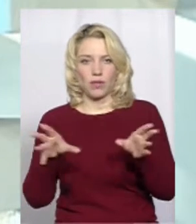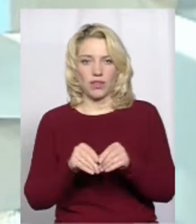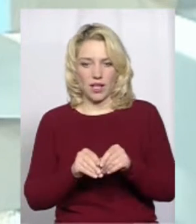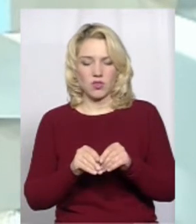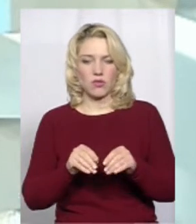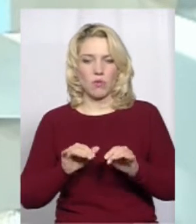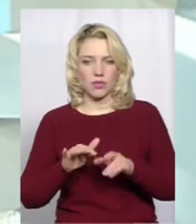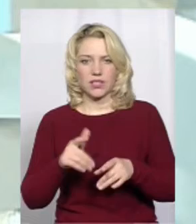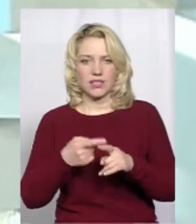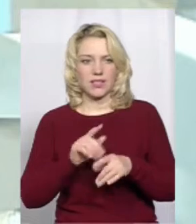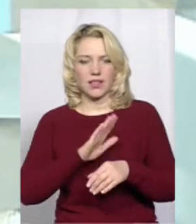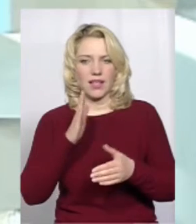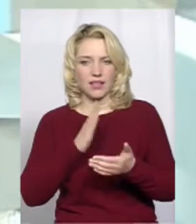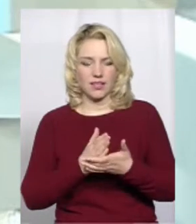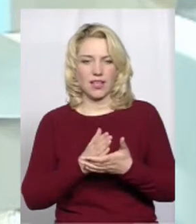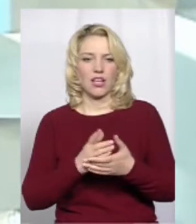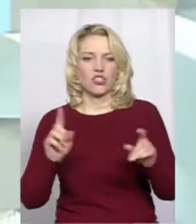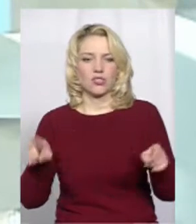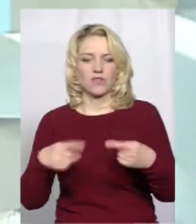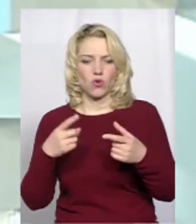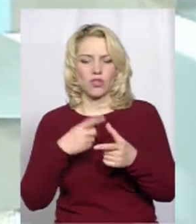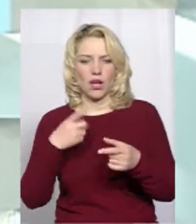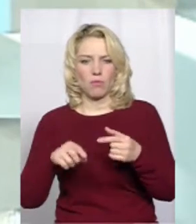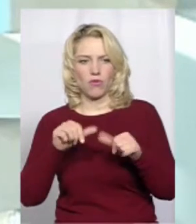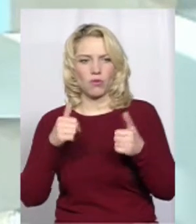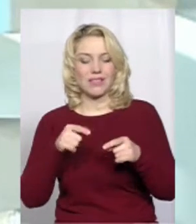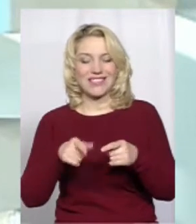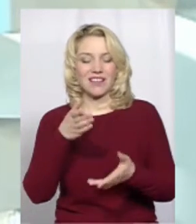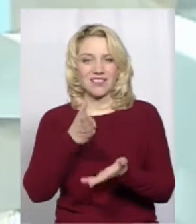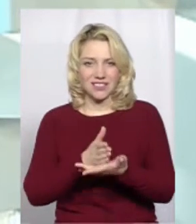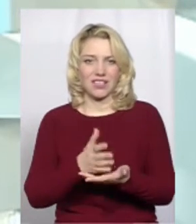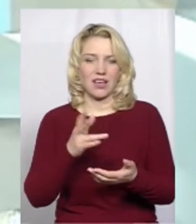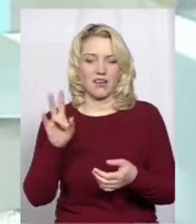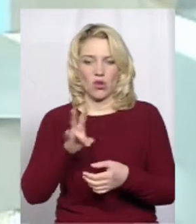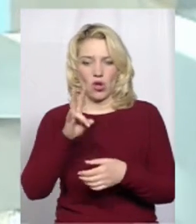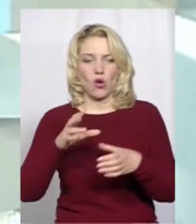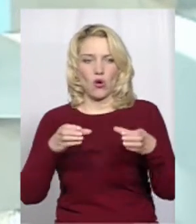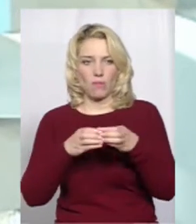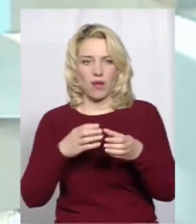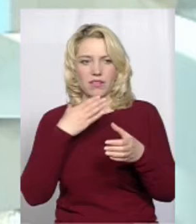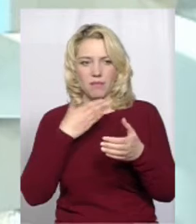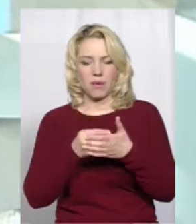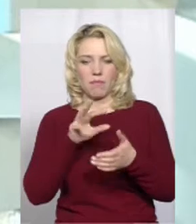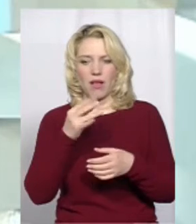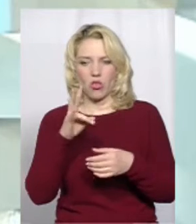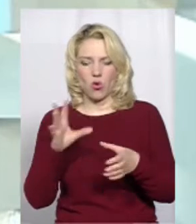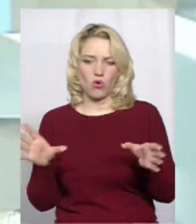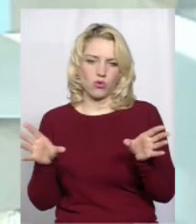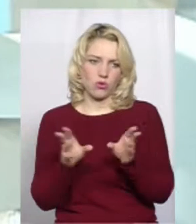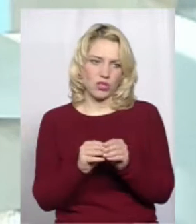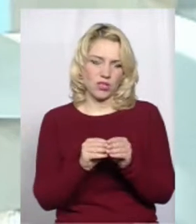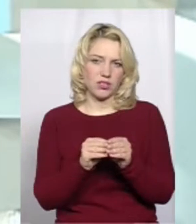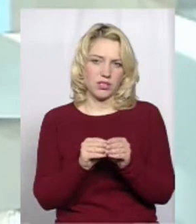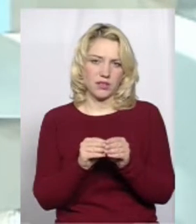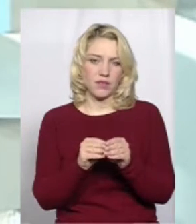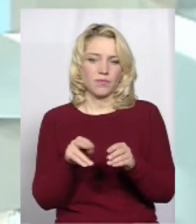створення або формування нової релігійної громади. Це існуюча релігійна громада у більшості своїм майном долучається до обіднавчого